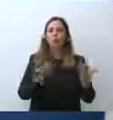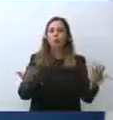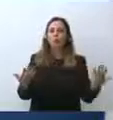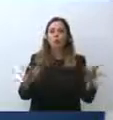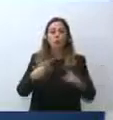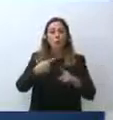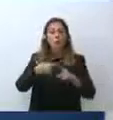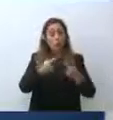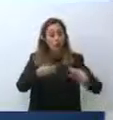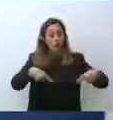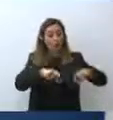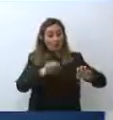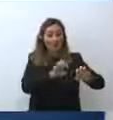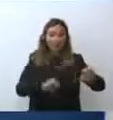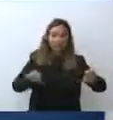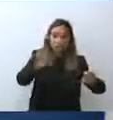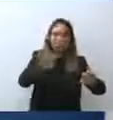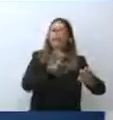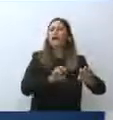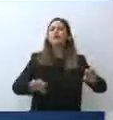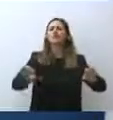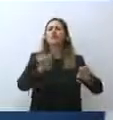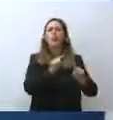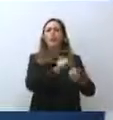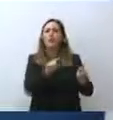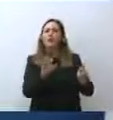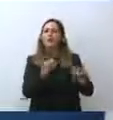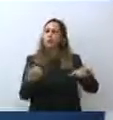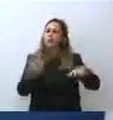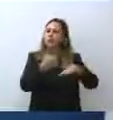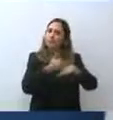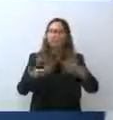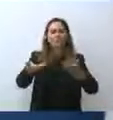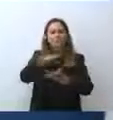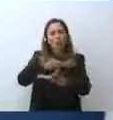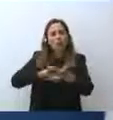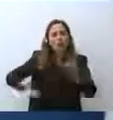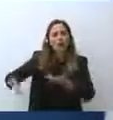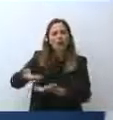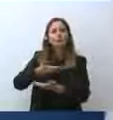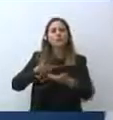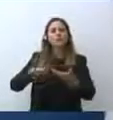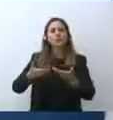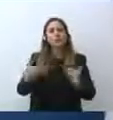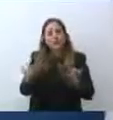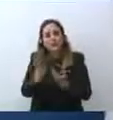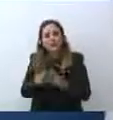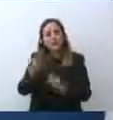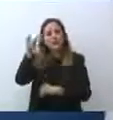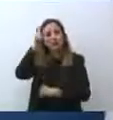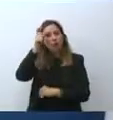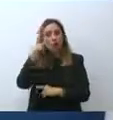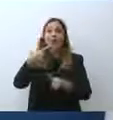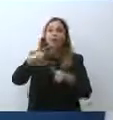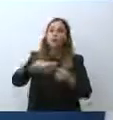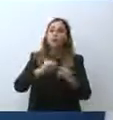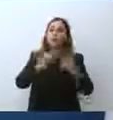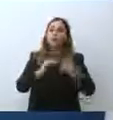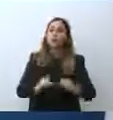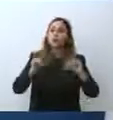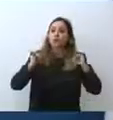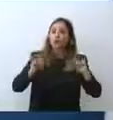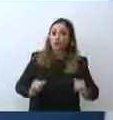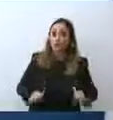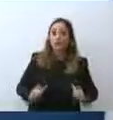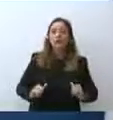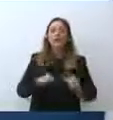conferenza e delle Regioni in un clima di leale collaborazione con il Governo, ma anche con la protezione civile e con